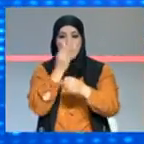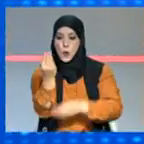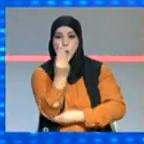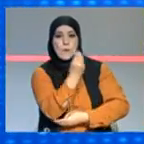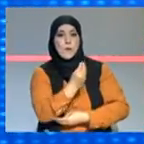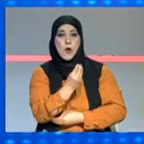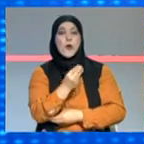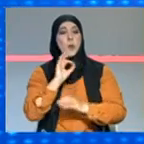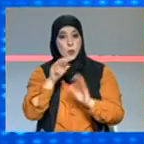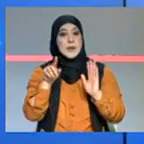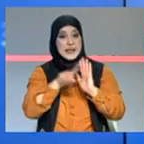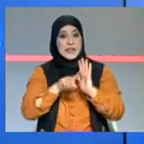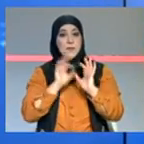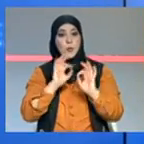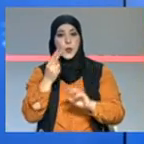ذلك؟